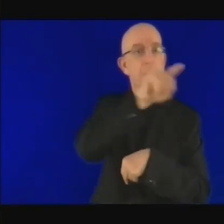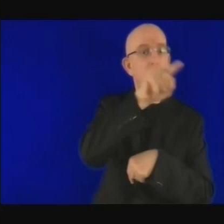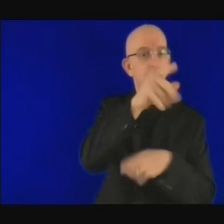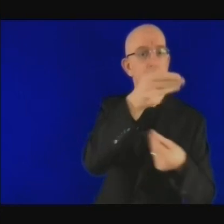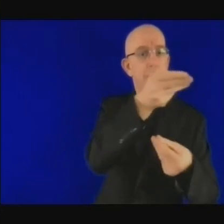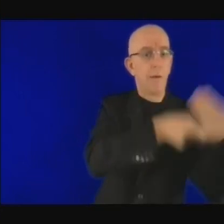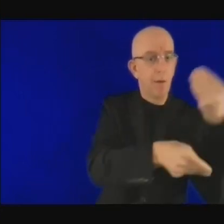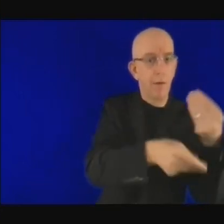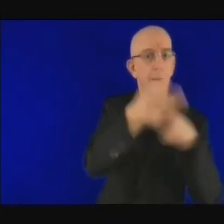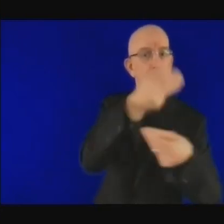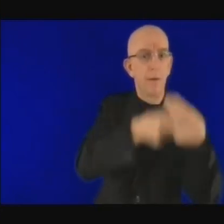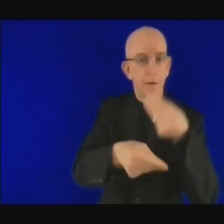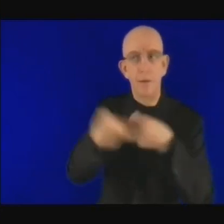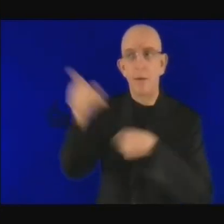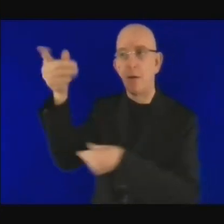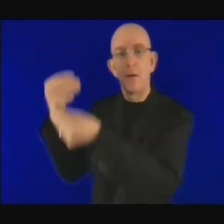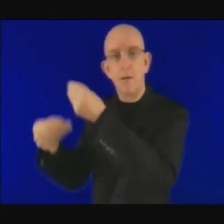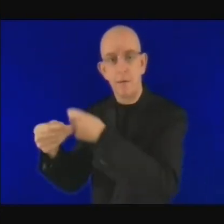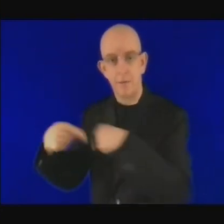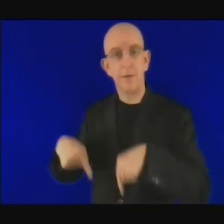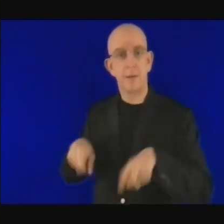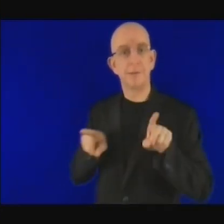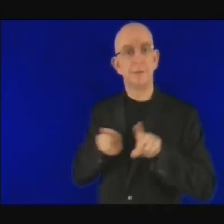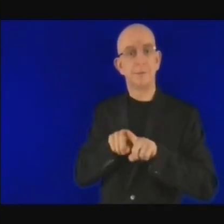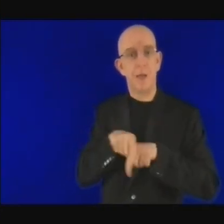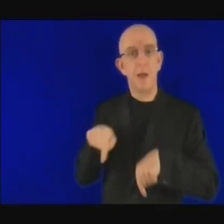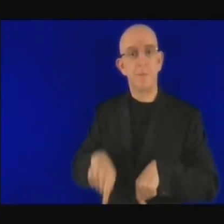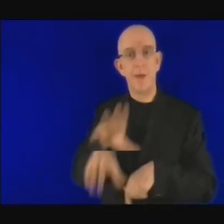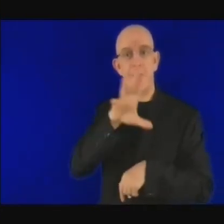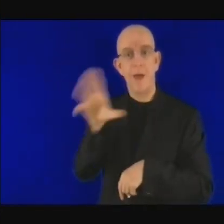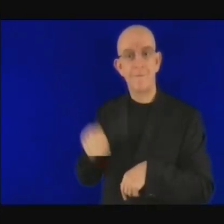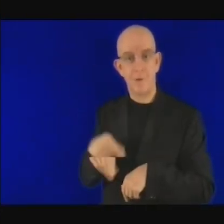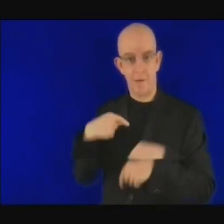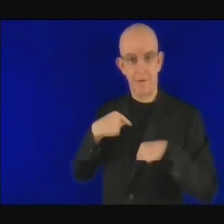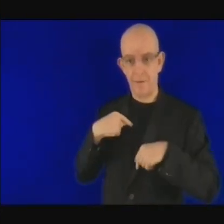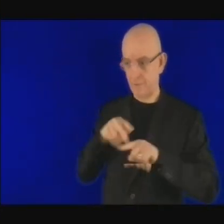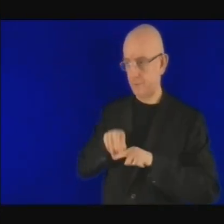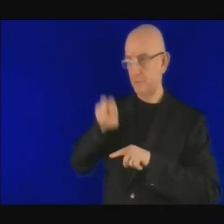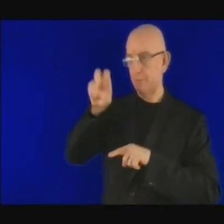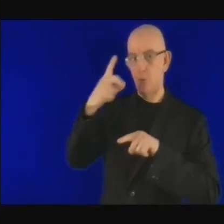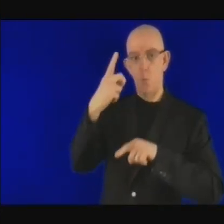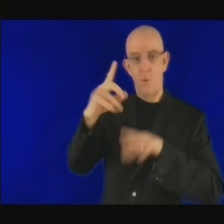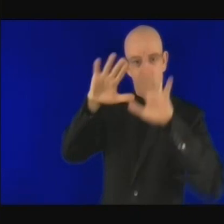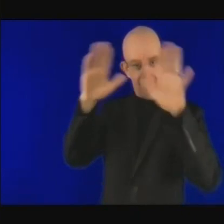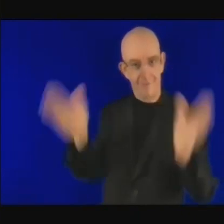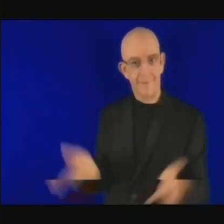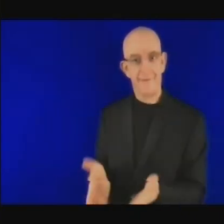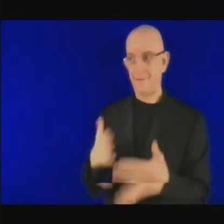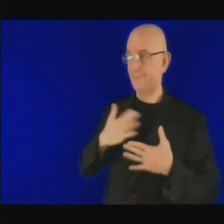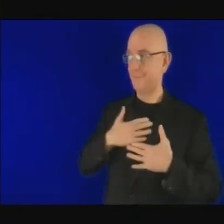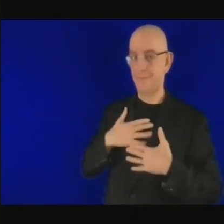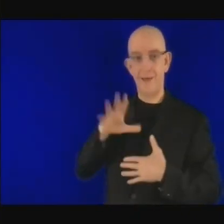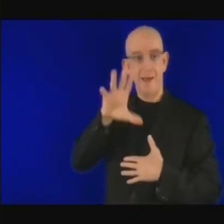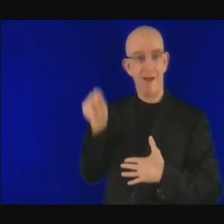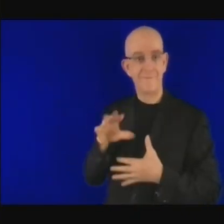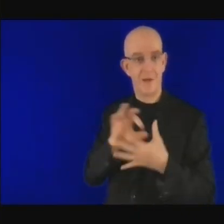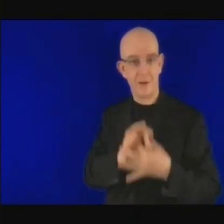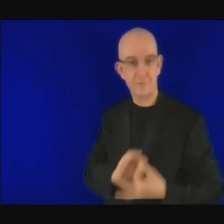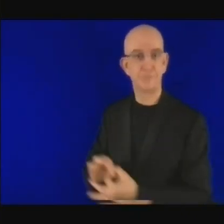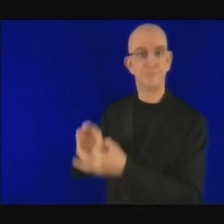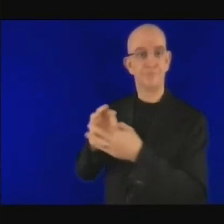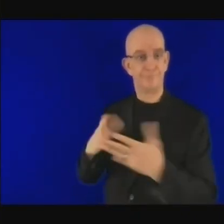Le fait que l'Équateur divise parfaitement le continent africain,